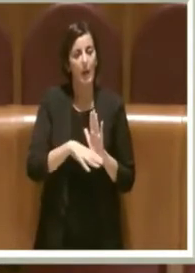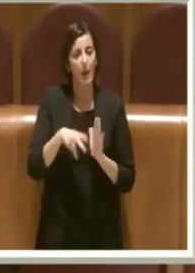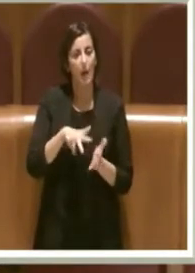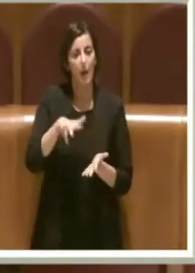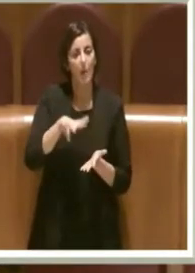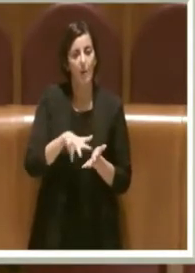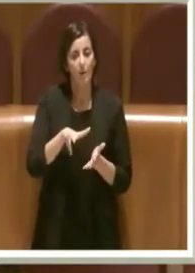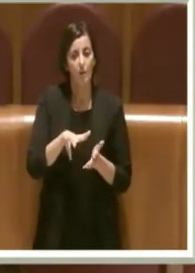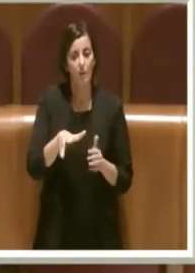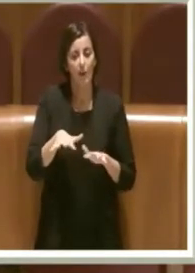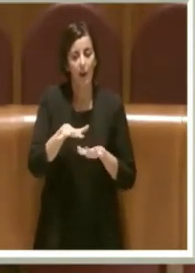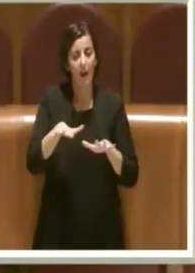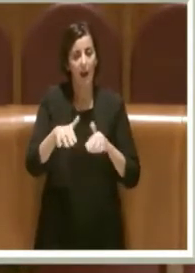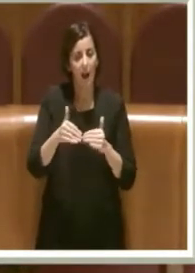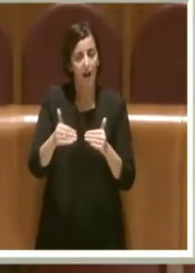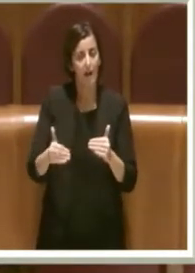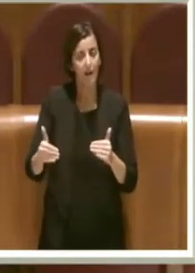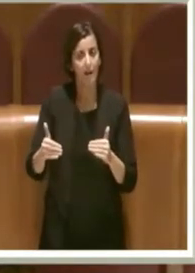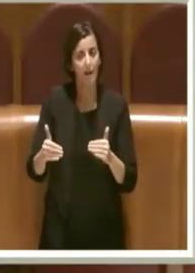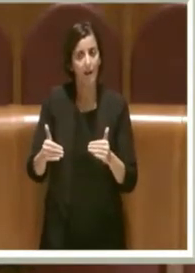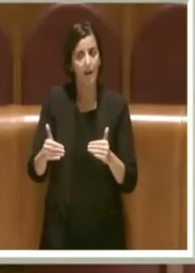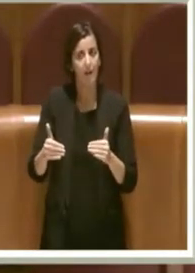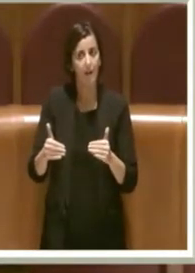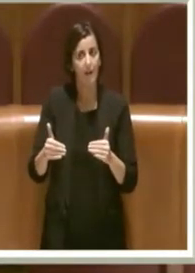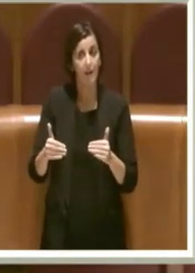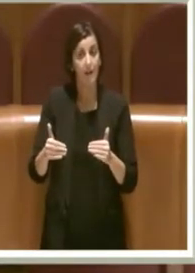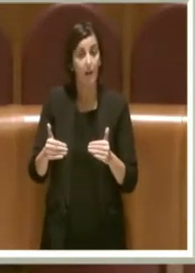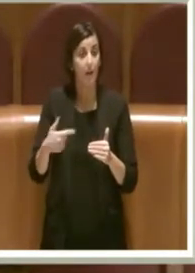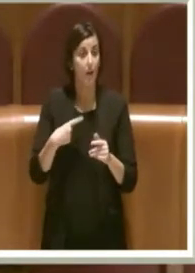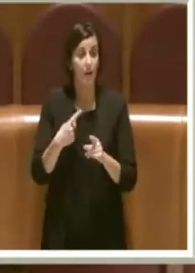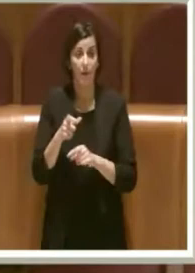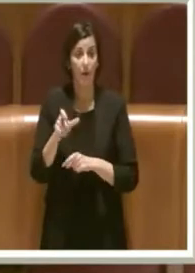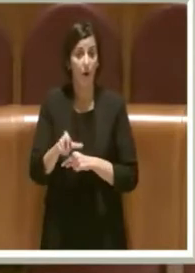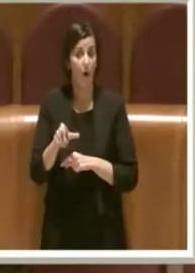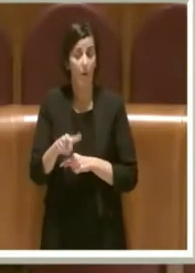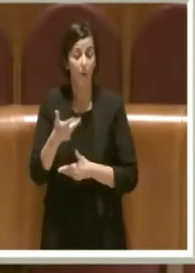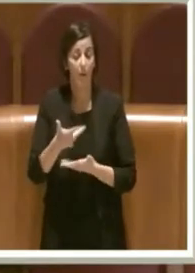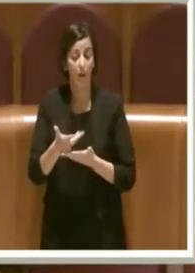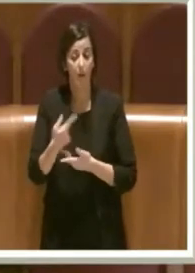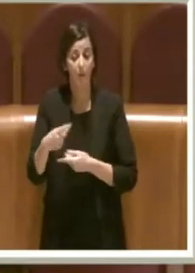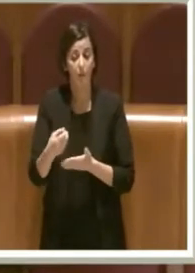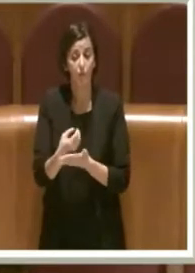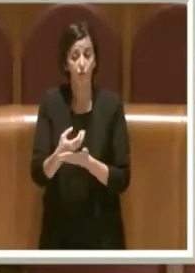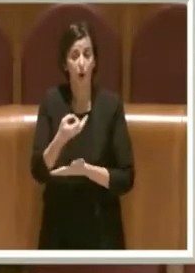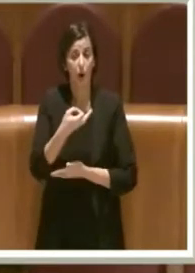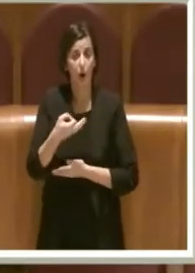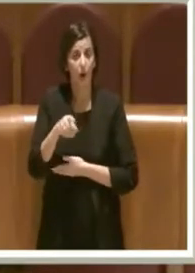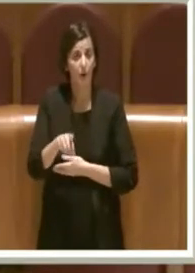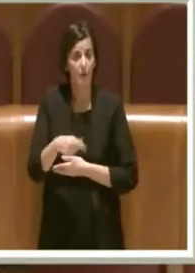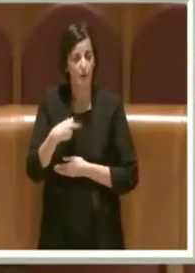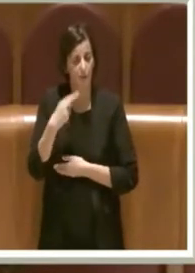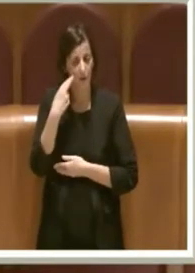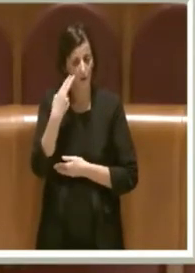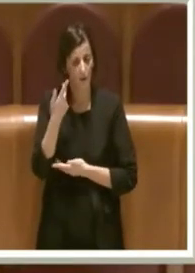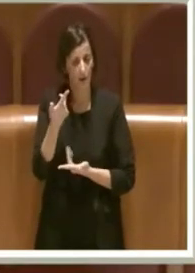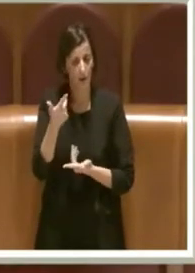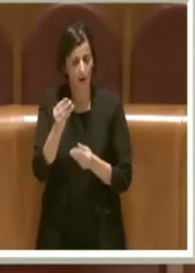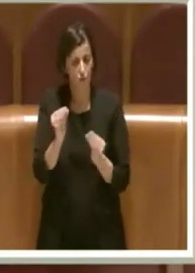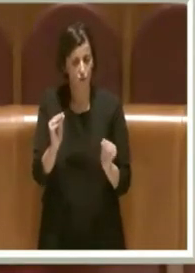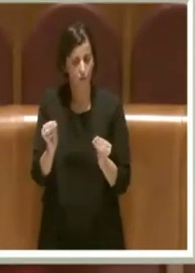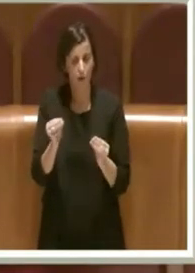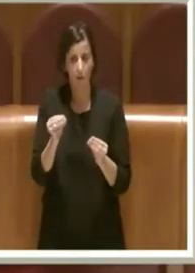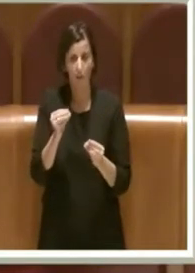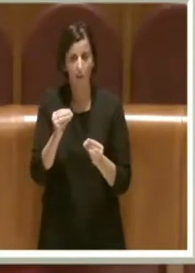E allora io non posso non parlare di quello che è successo ad Ostia, signor sindaco. Dove giustamente due ragazzi si sono incatenati